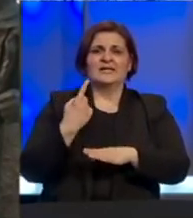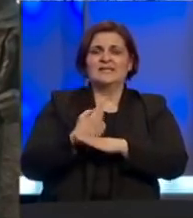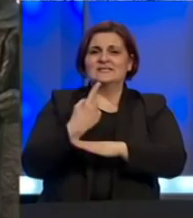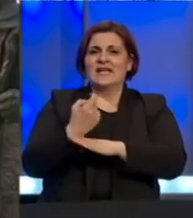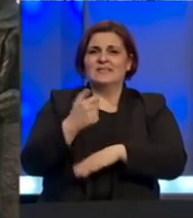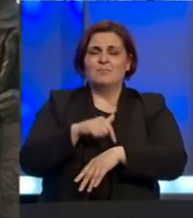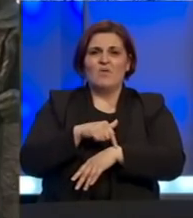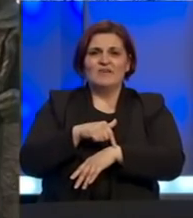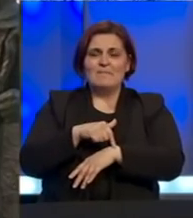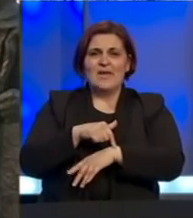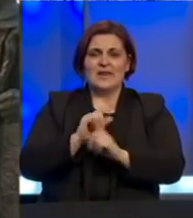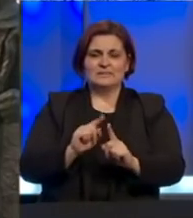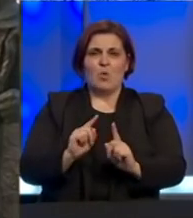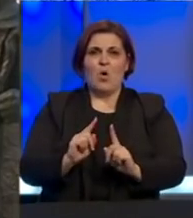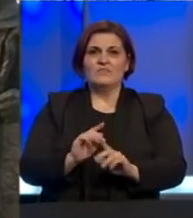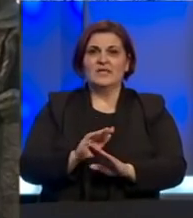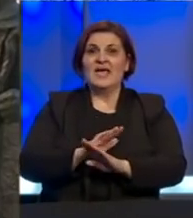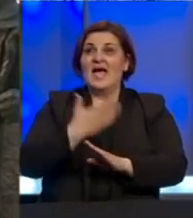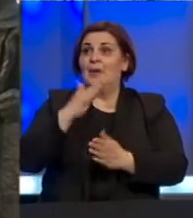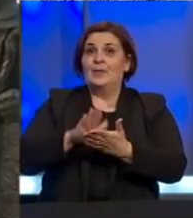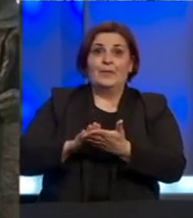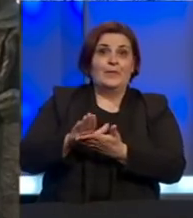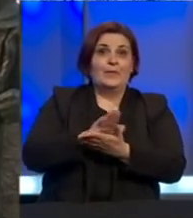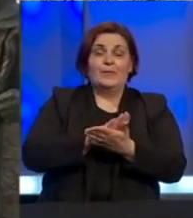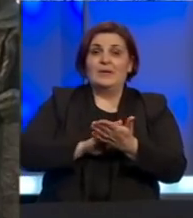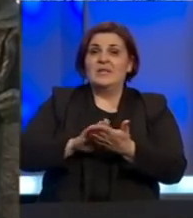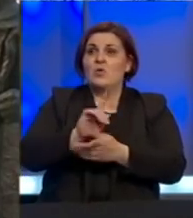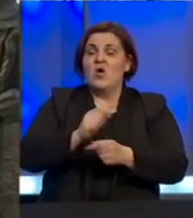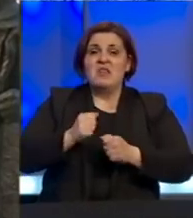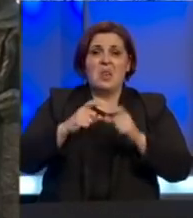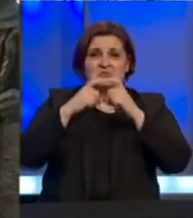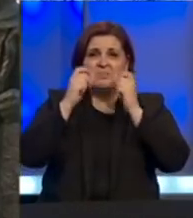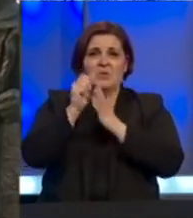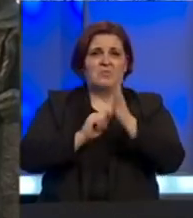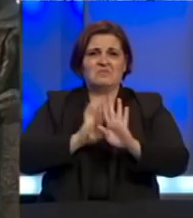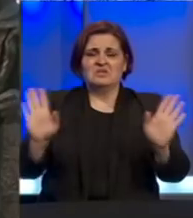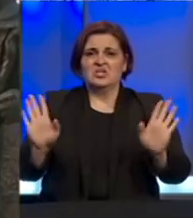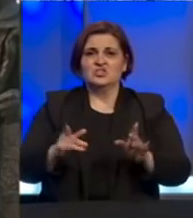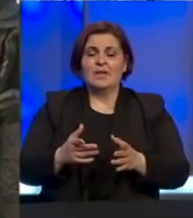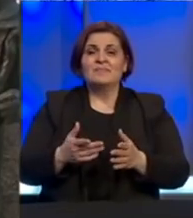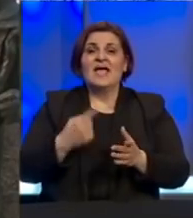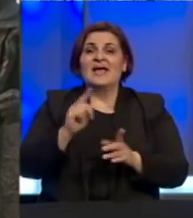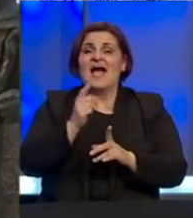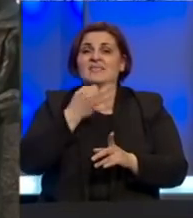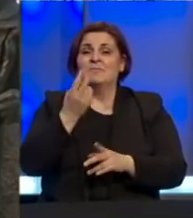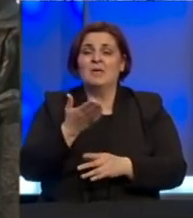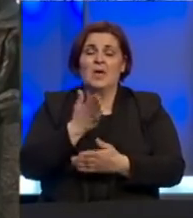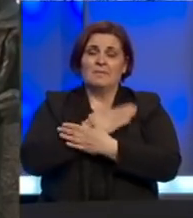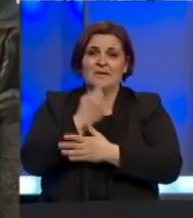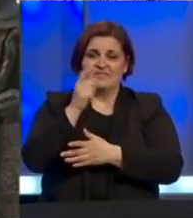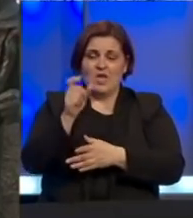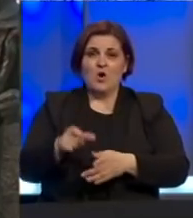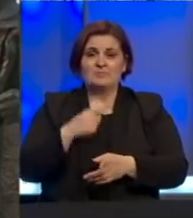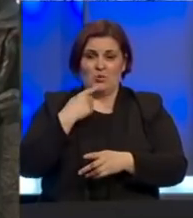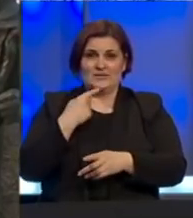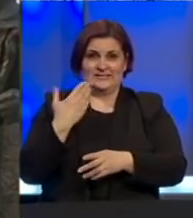vremena ovdje se nalazimo i gotovo pa niko ne nosi niti maske niti rukavice. Kada su u pitanju dvije preminule osobe koje